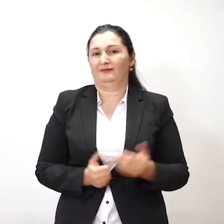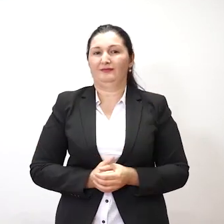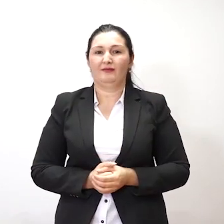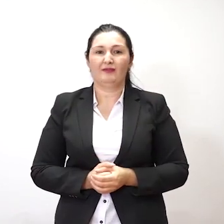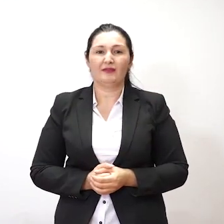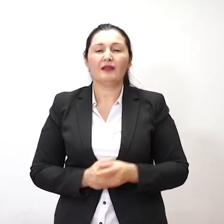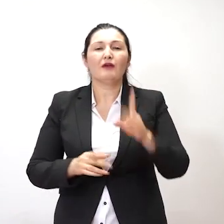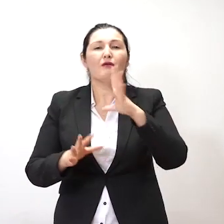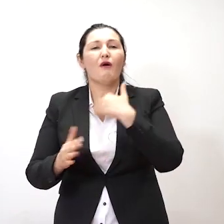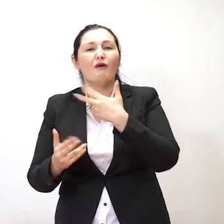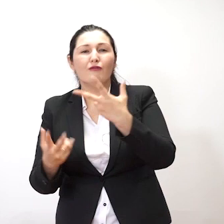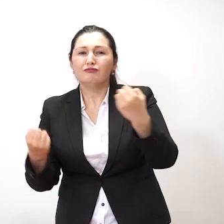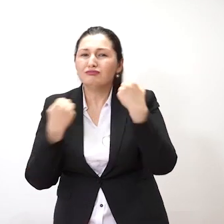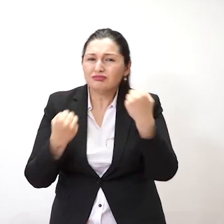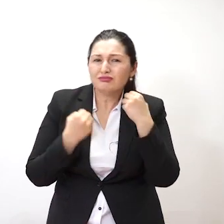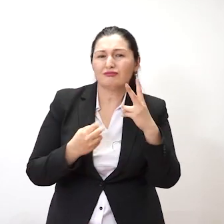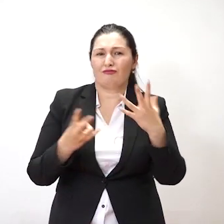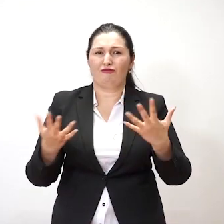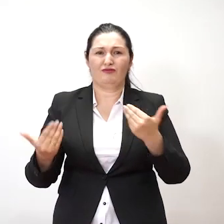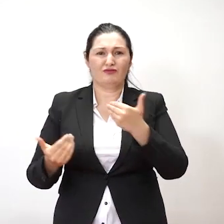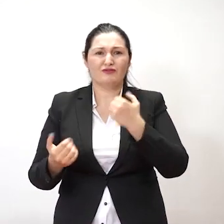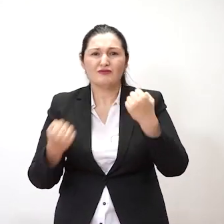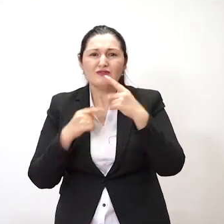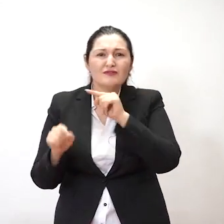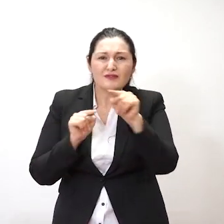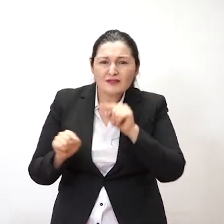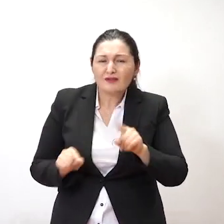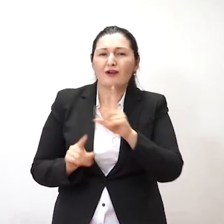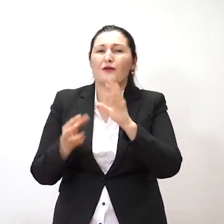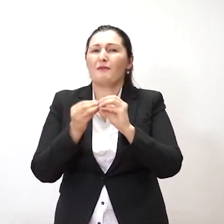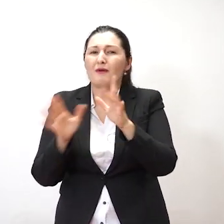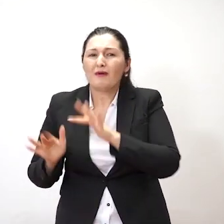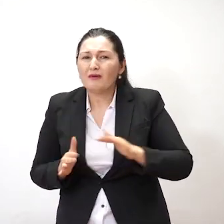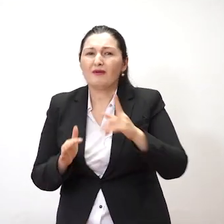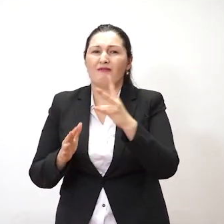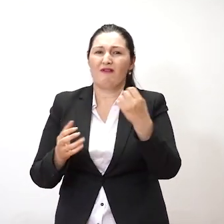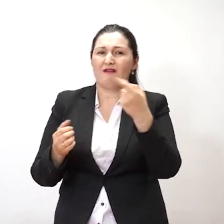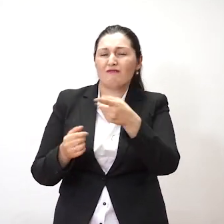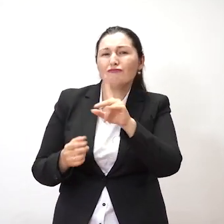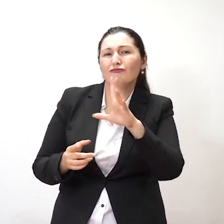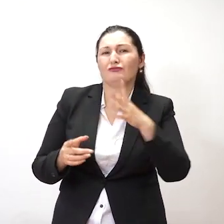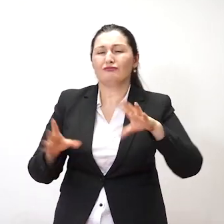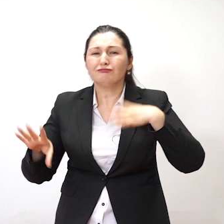ورزیش زاوک با سر پیروی چیز ورزی شدن